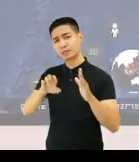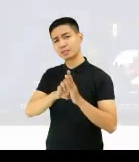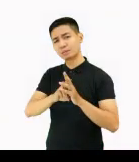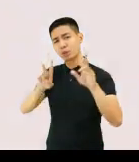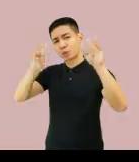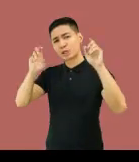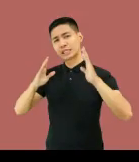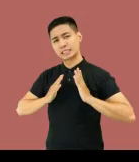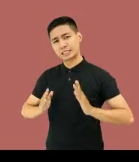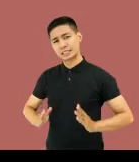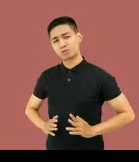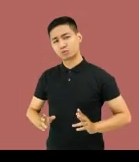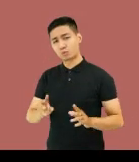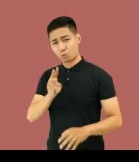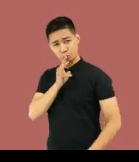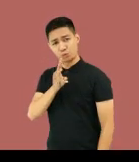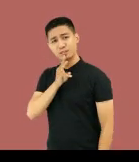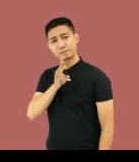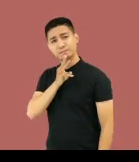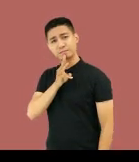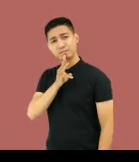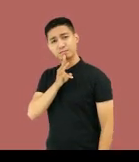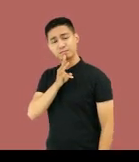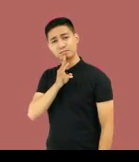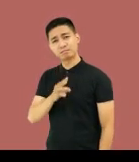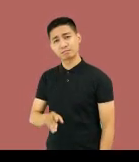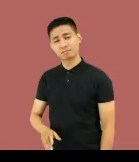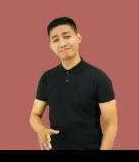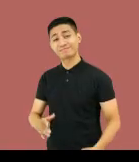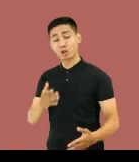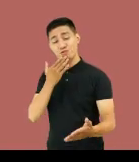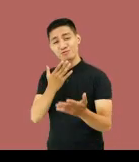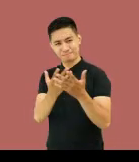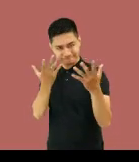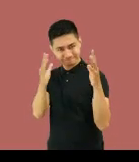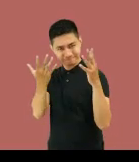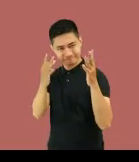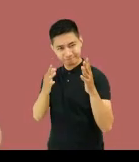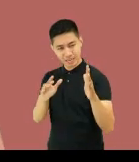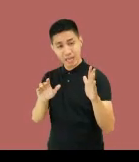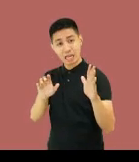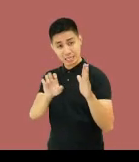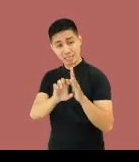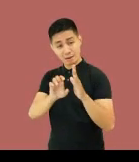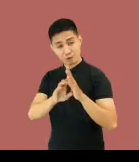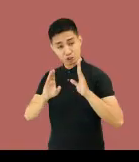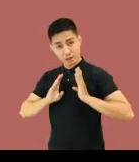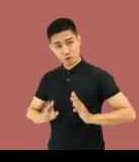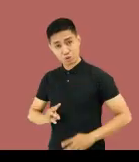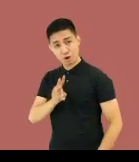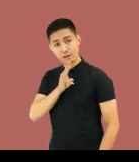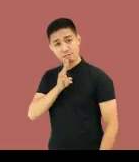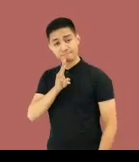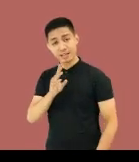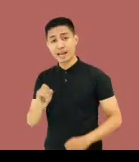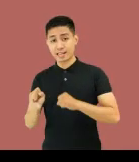halimbawa ng anyong tubig? Magaling! Ang halimbawa ng anyong